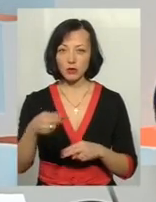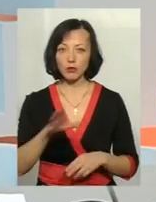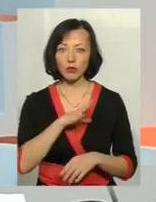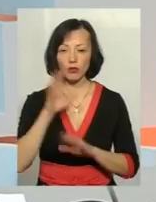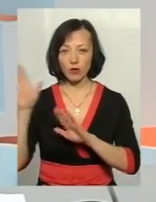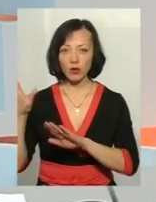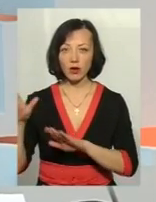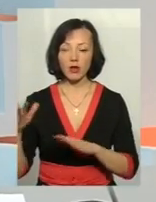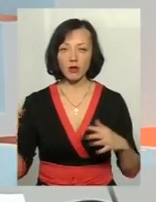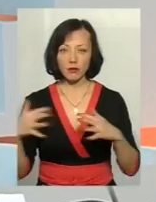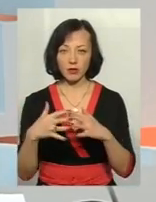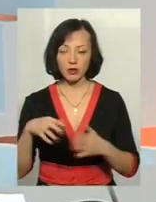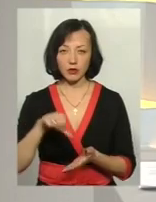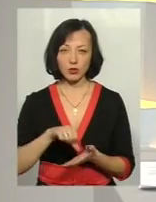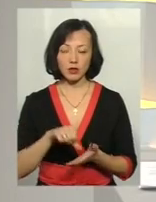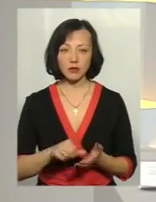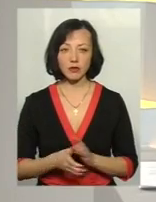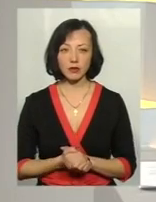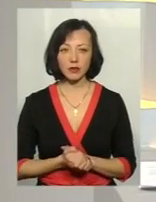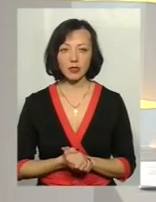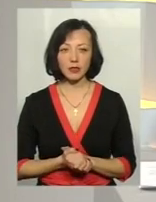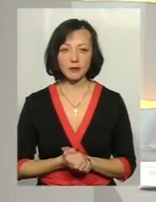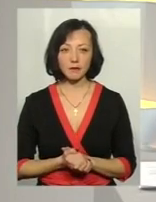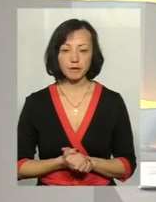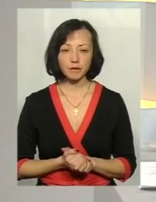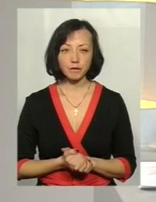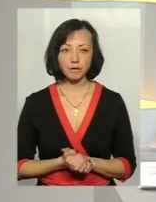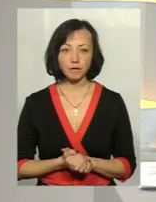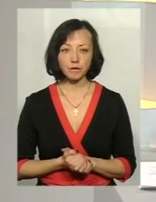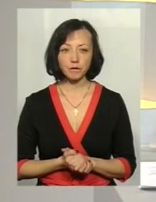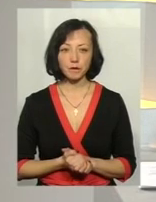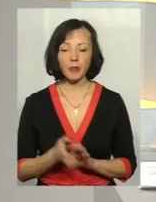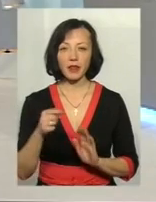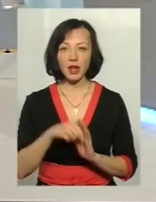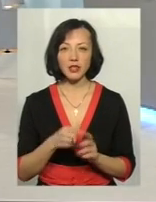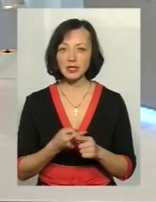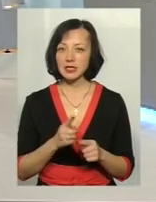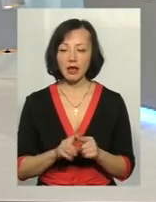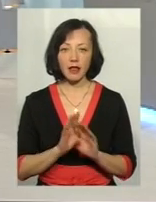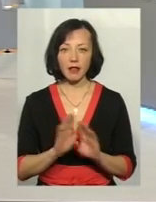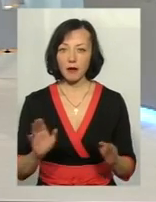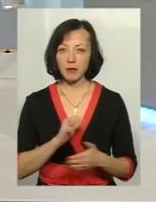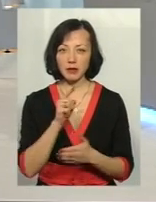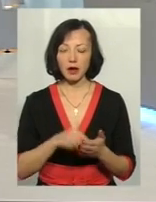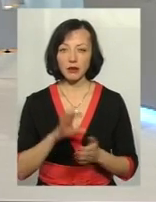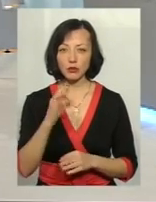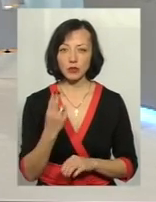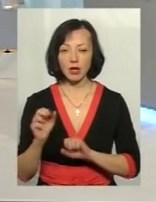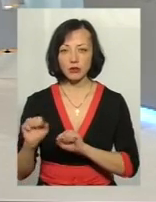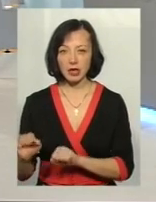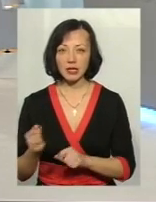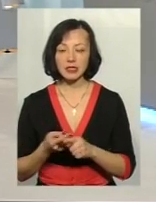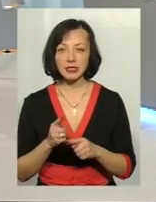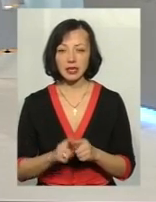брав участь в військовій зоні проведення АТО, це не є питанням соціального захисту. Питання соціального